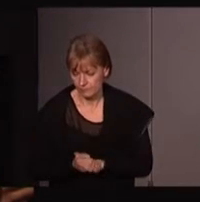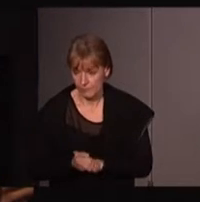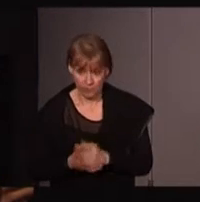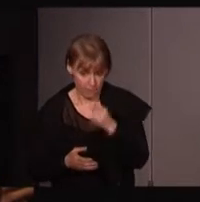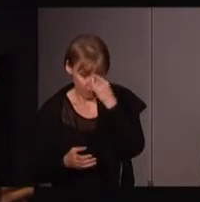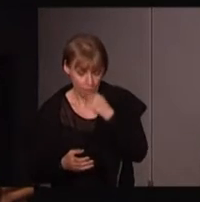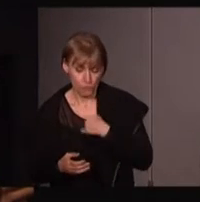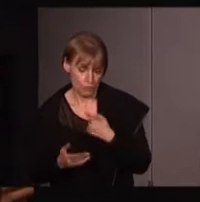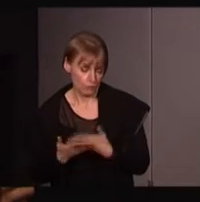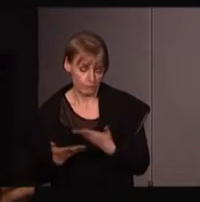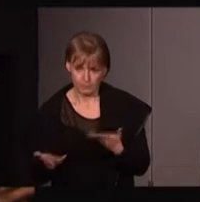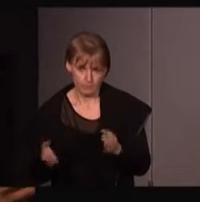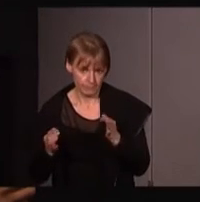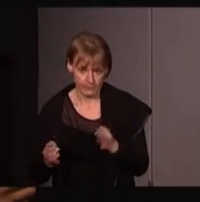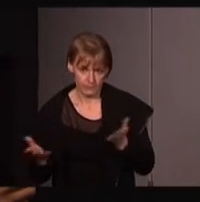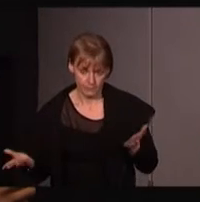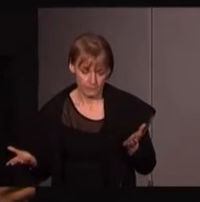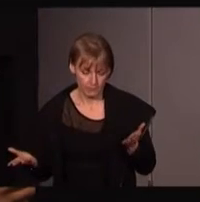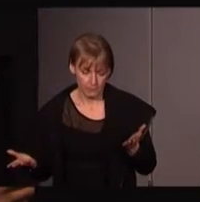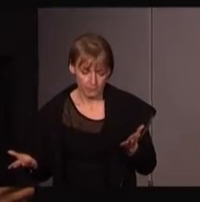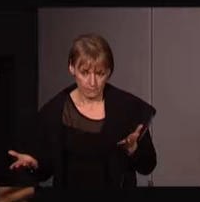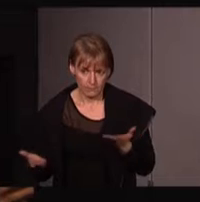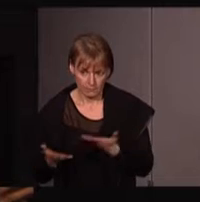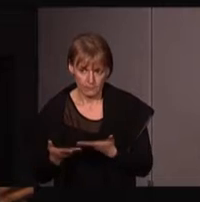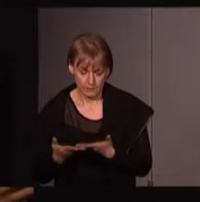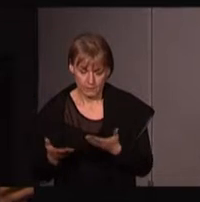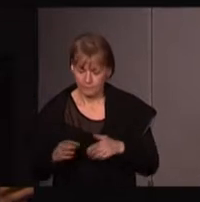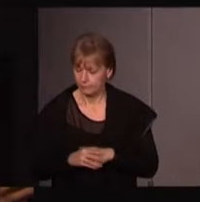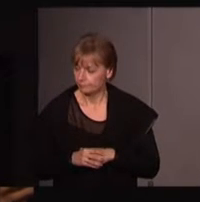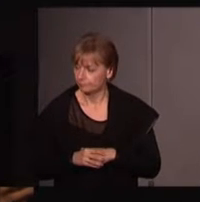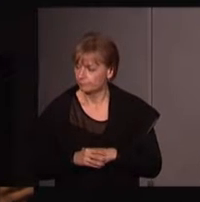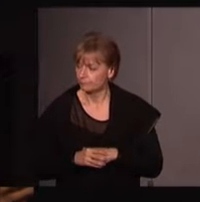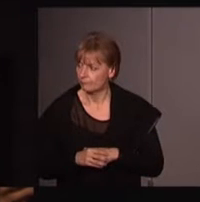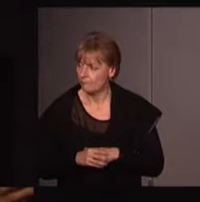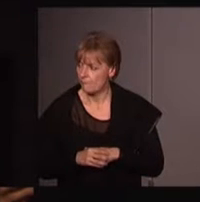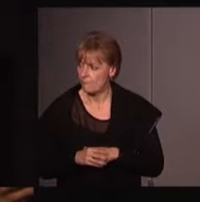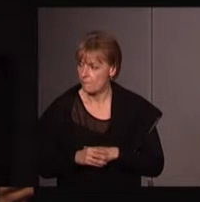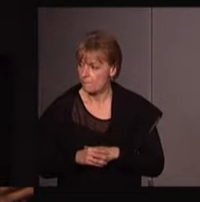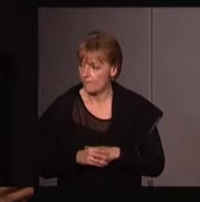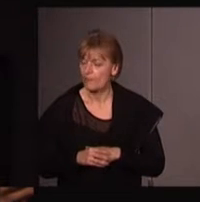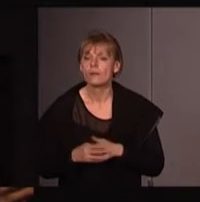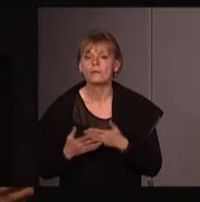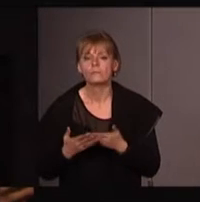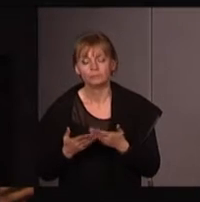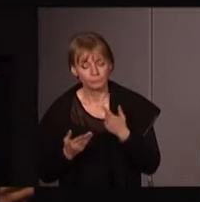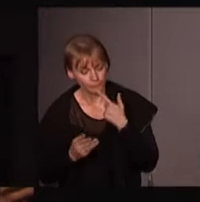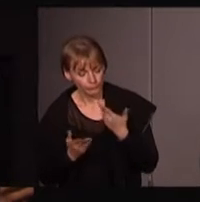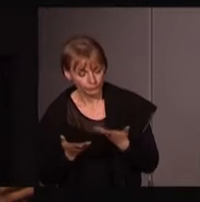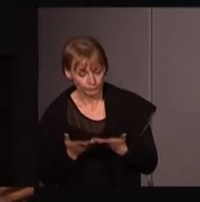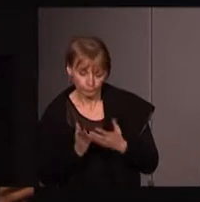pour moi, m'a confirmé dans cette interprétation-là, à savoir, dans une introduction